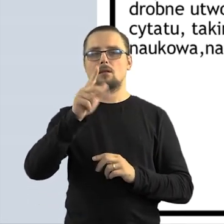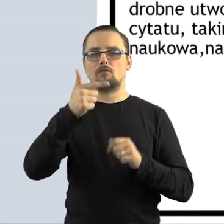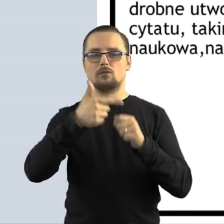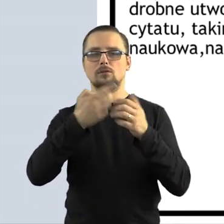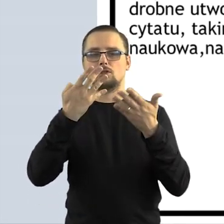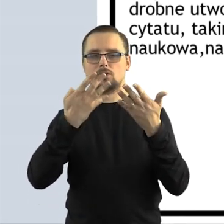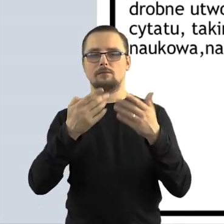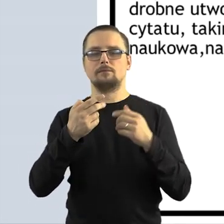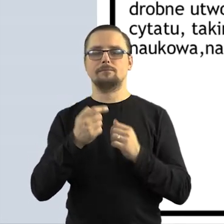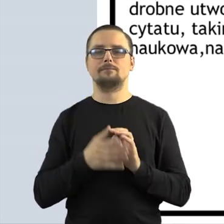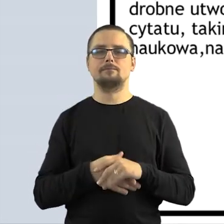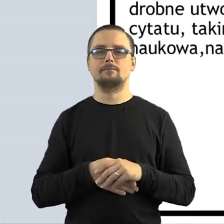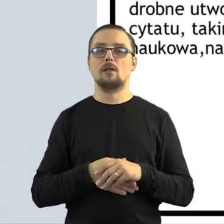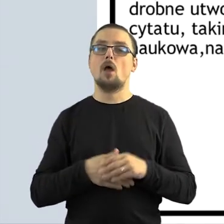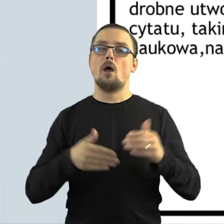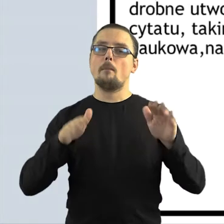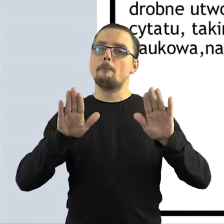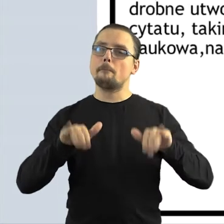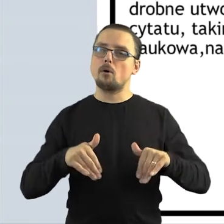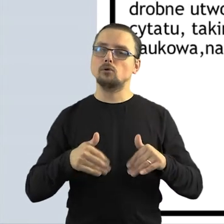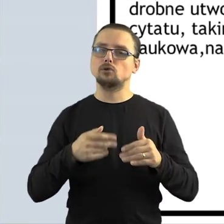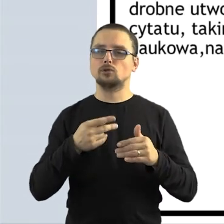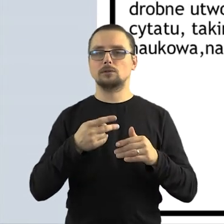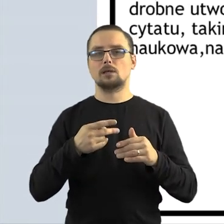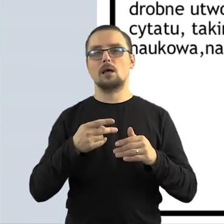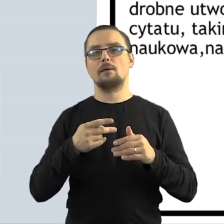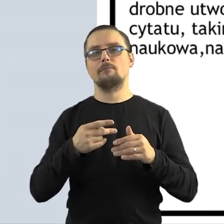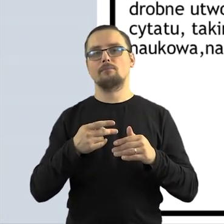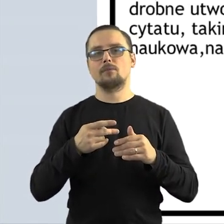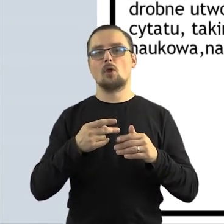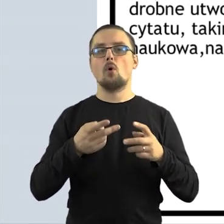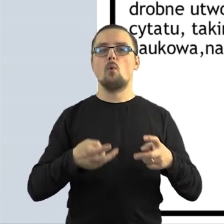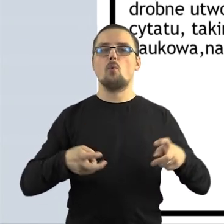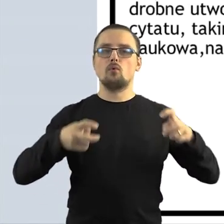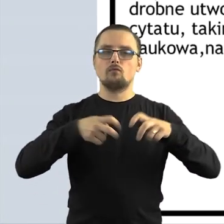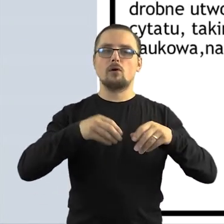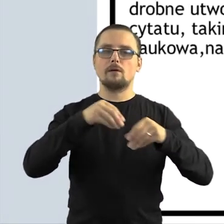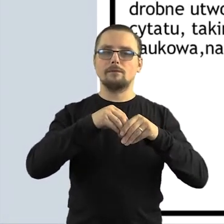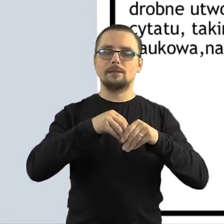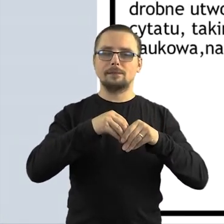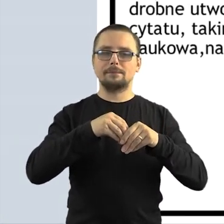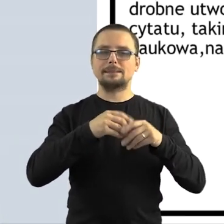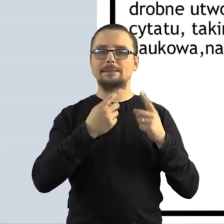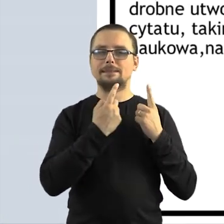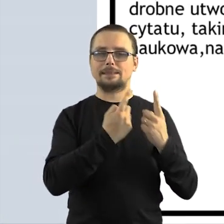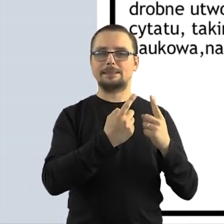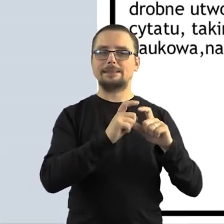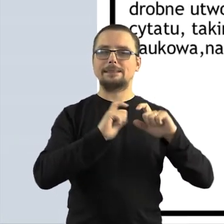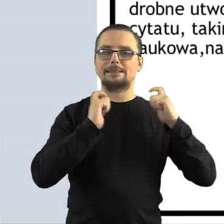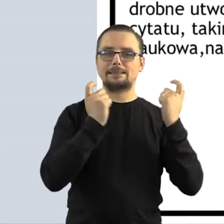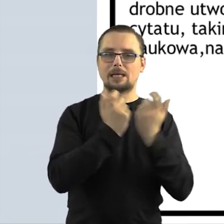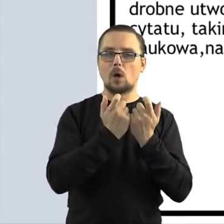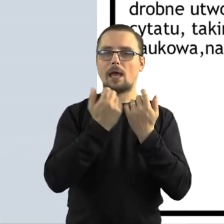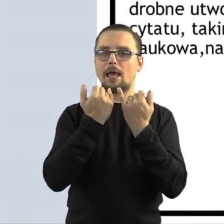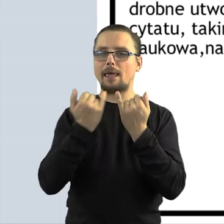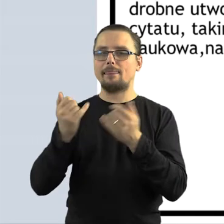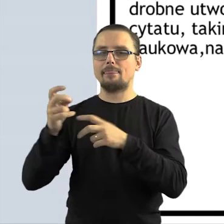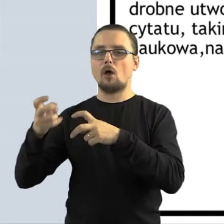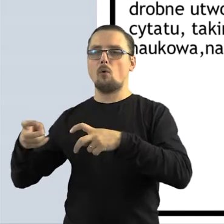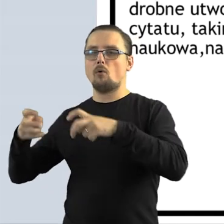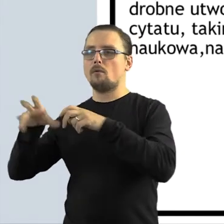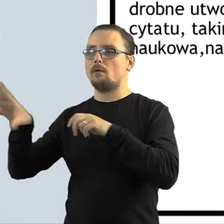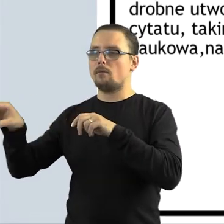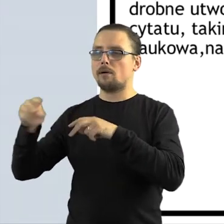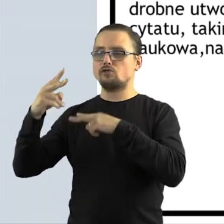29 stanowi, że wolno przytaczać w utworach stanowiących samoistną całość urywki rozpowszechnionych utworów oraz